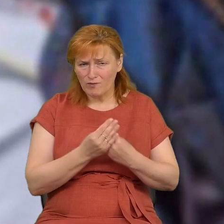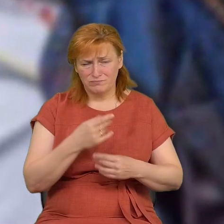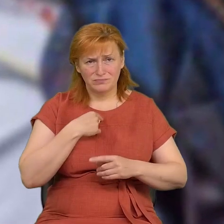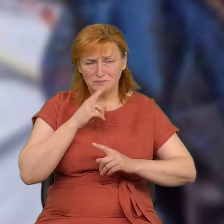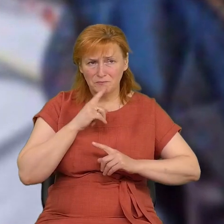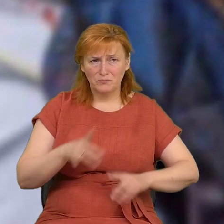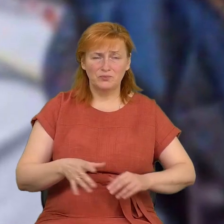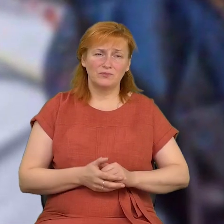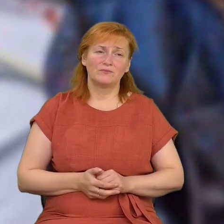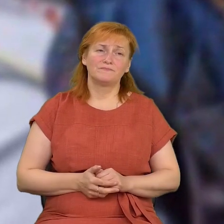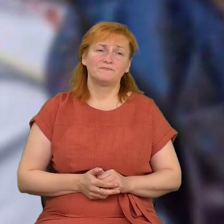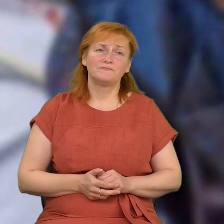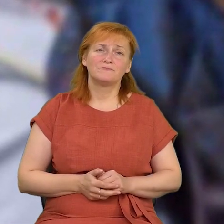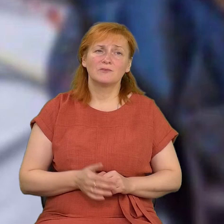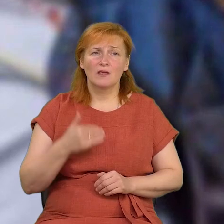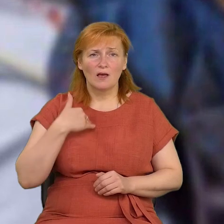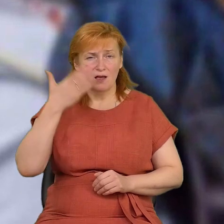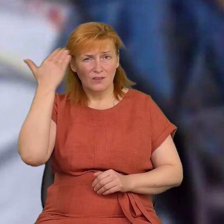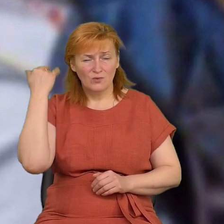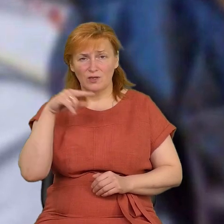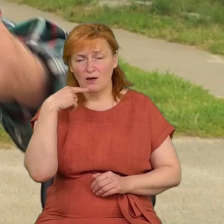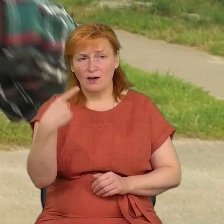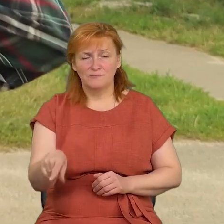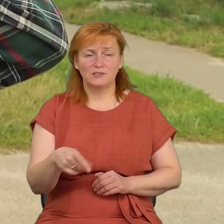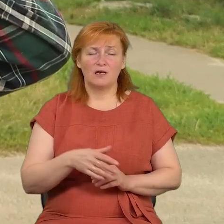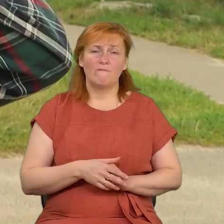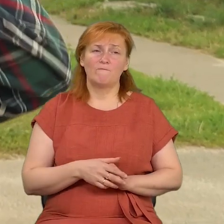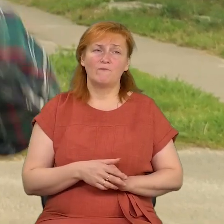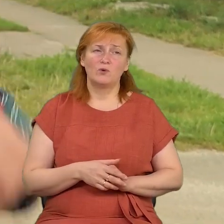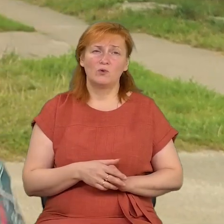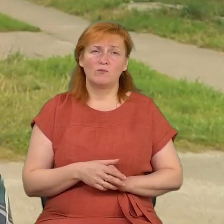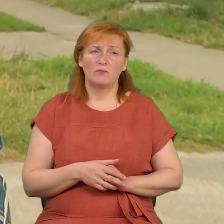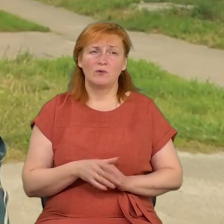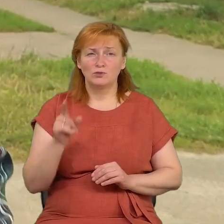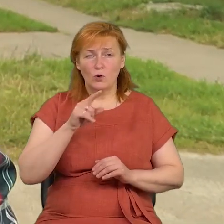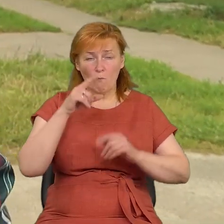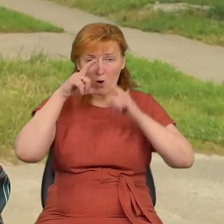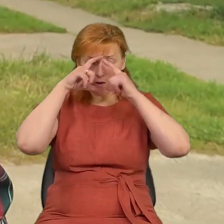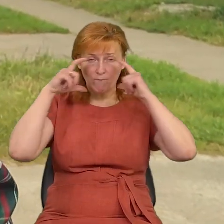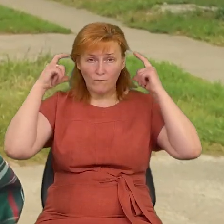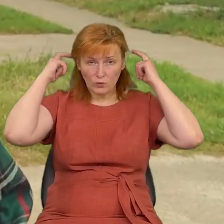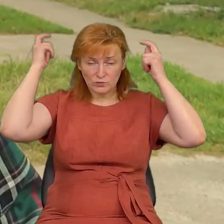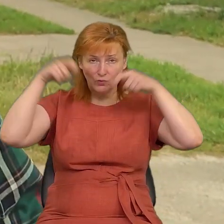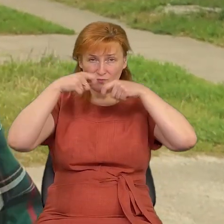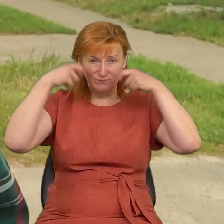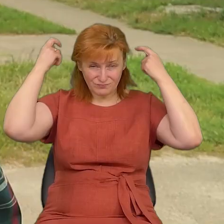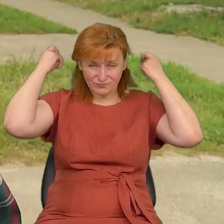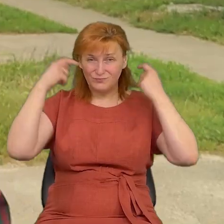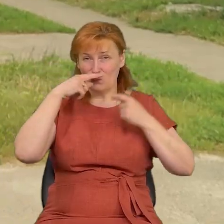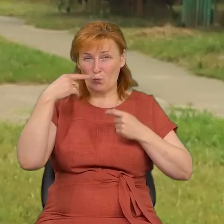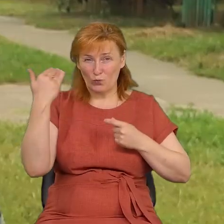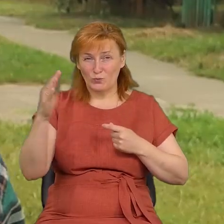ж він падла. Я тоді казав, йому ж пов'язку на очі пов'язали, ну кудись вели.